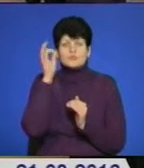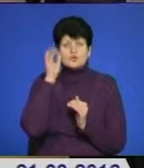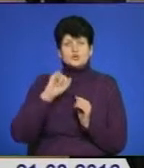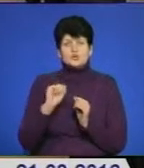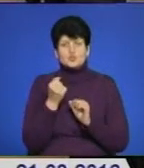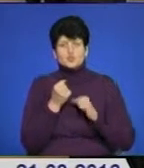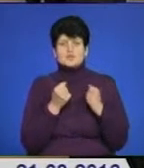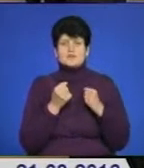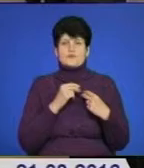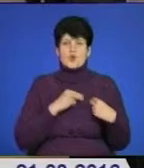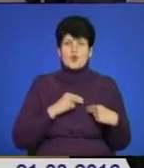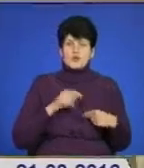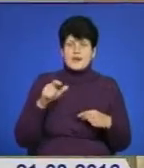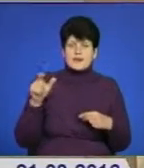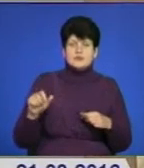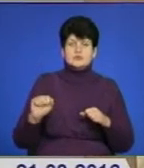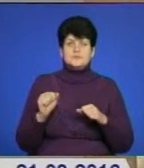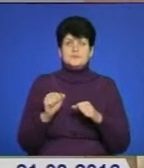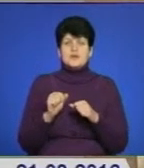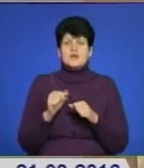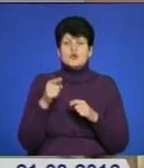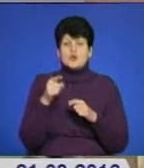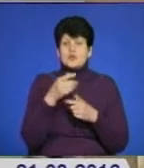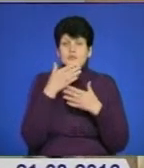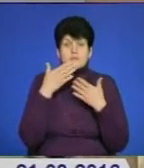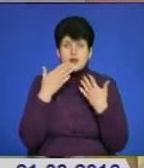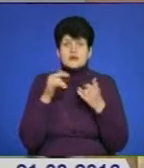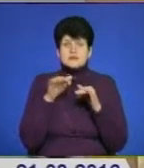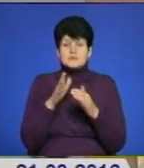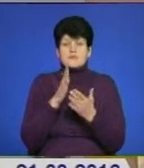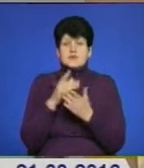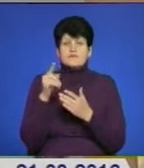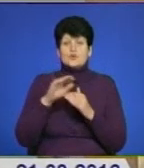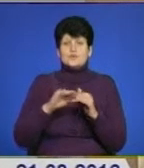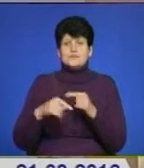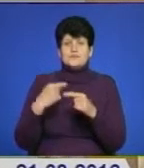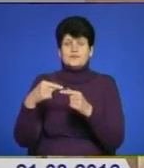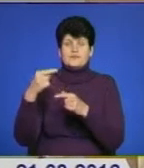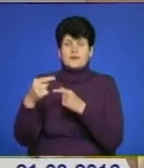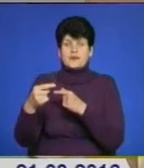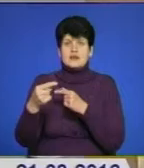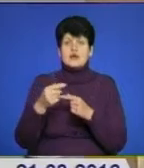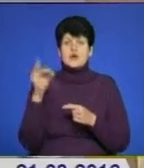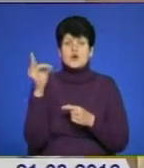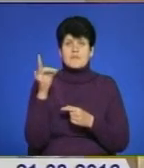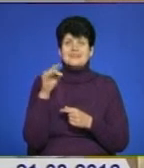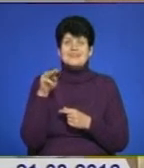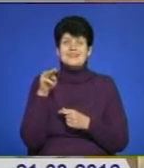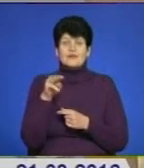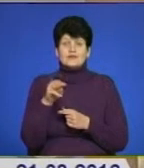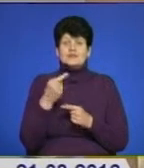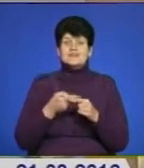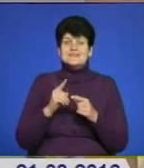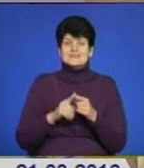колег, учнів. Його немає, але і справа його живе у його учнях. Роман Теодорович – це ціла віха в